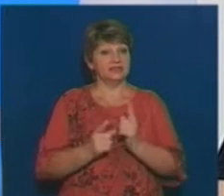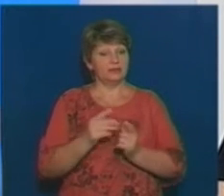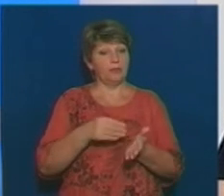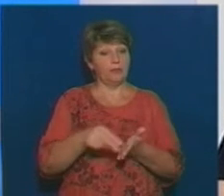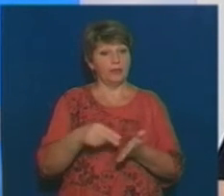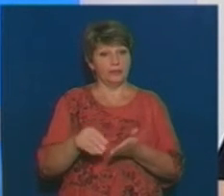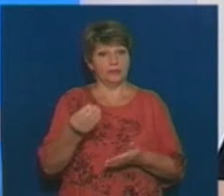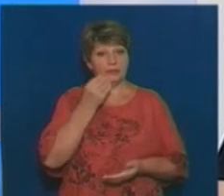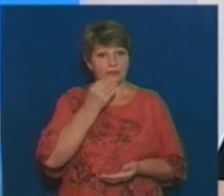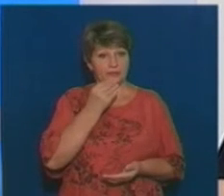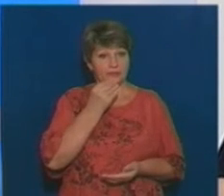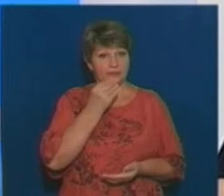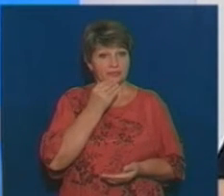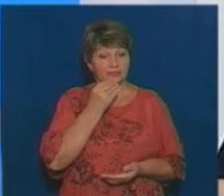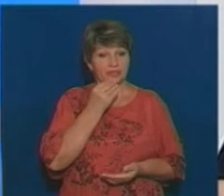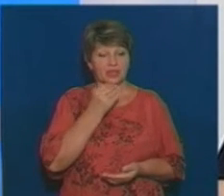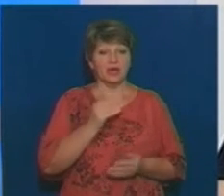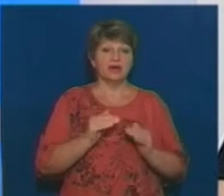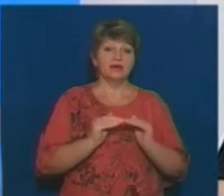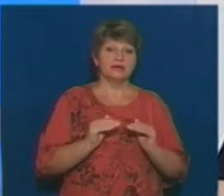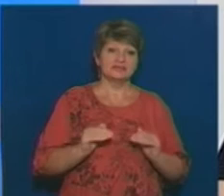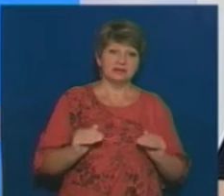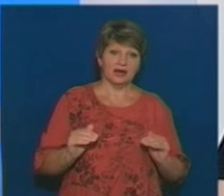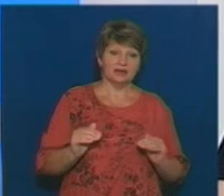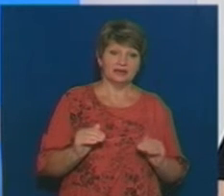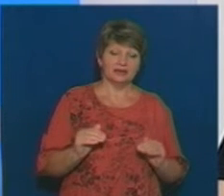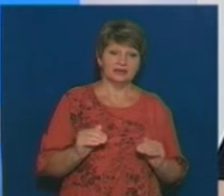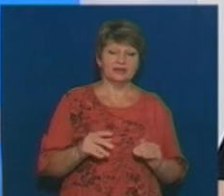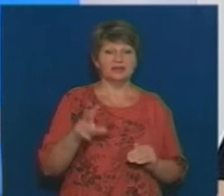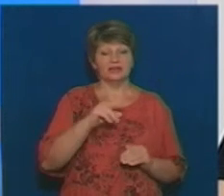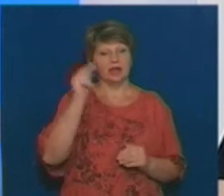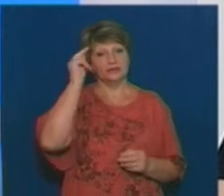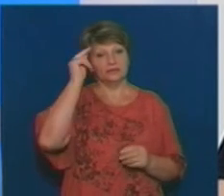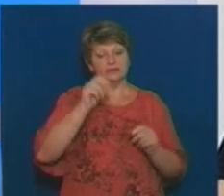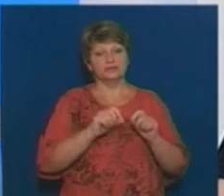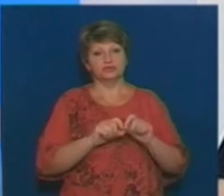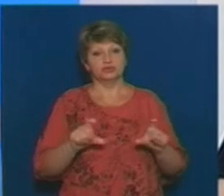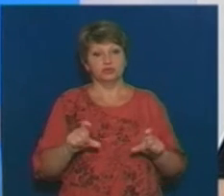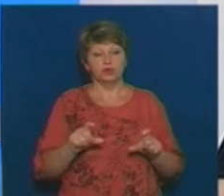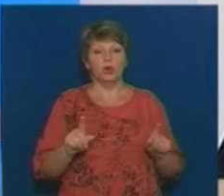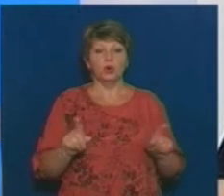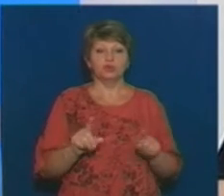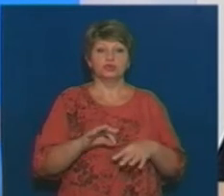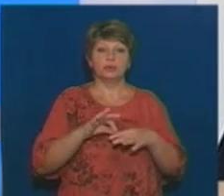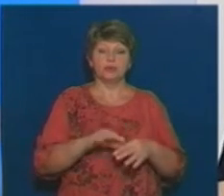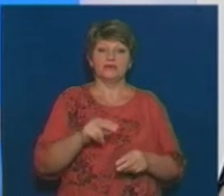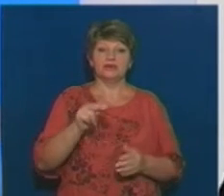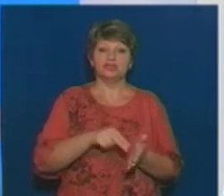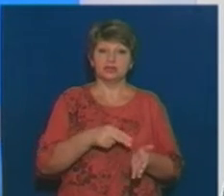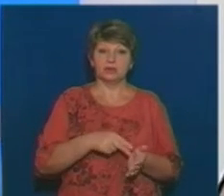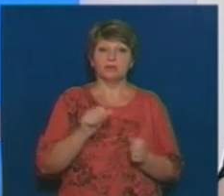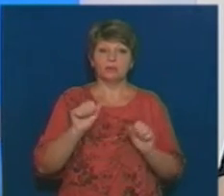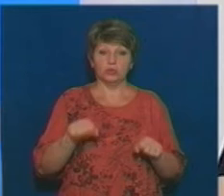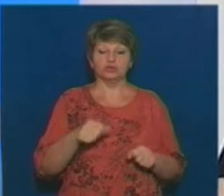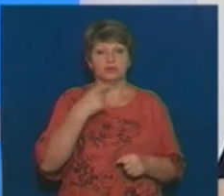продуктів харчування. Незалежно для дошкільних закладів, для навчальних закладів, що проводяться не лише в Черкасах, я можу